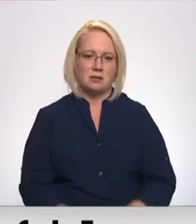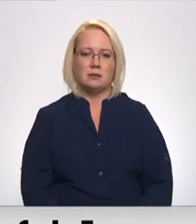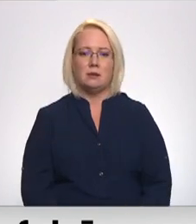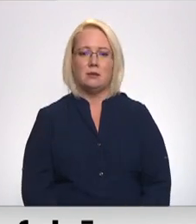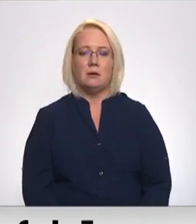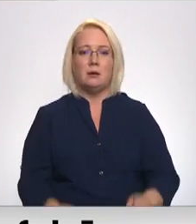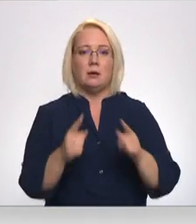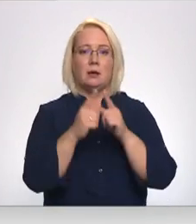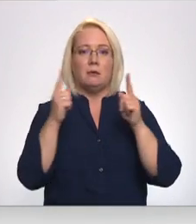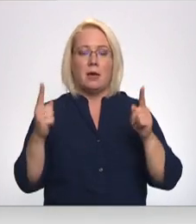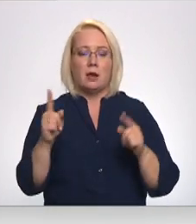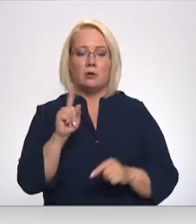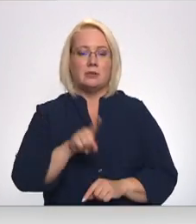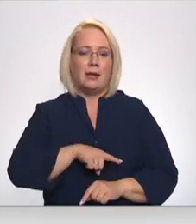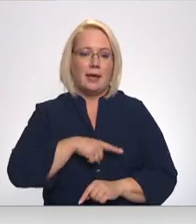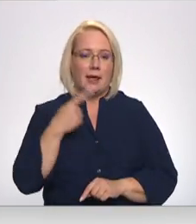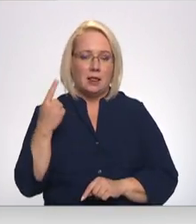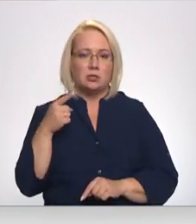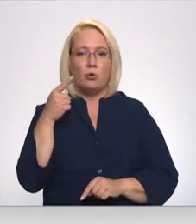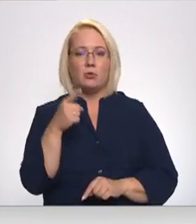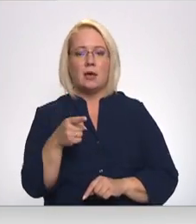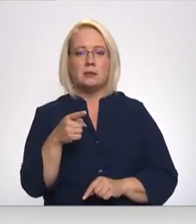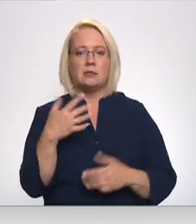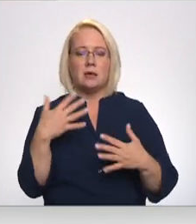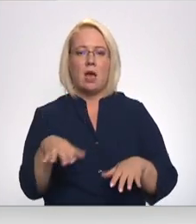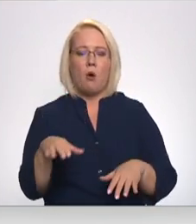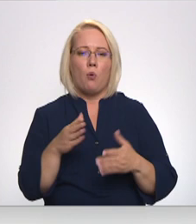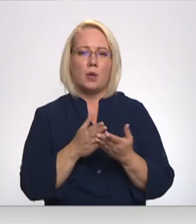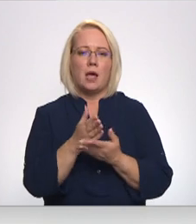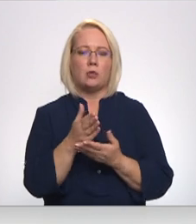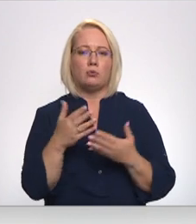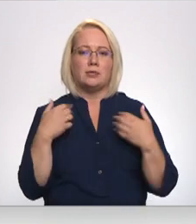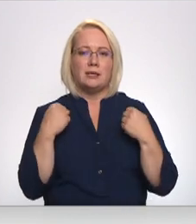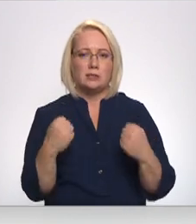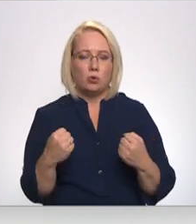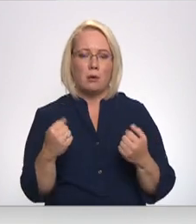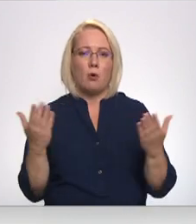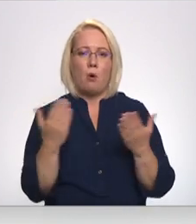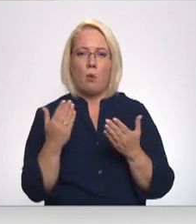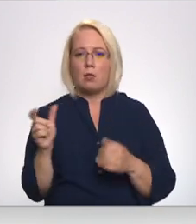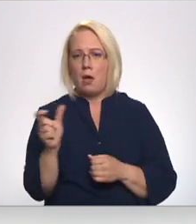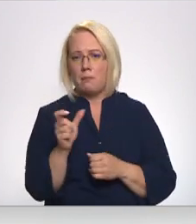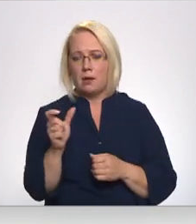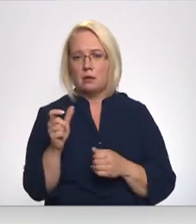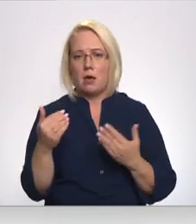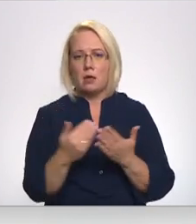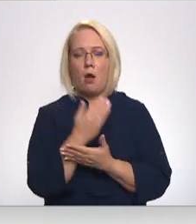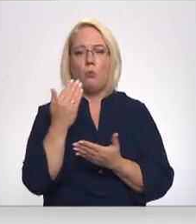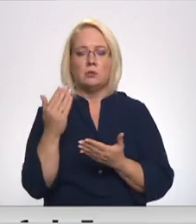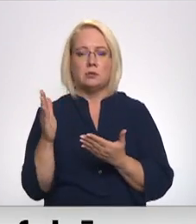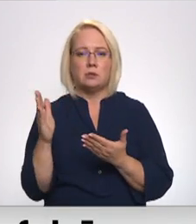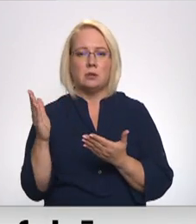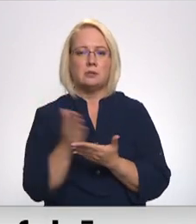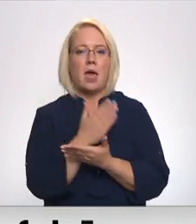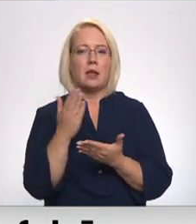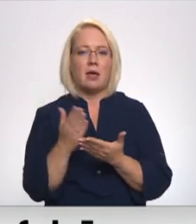Periods ir ļoti ilgs, un tas jau iet uz izturību. Kādā brīdī var būt jau sērīveidus šie